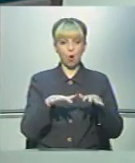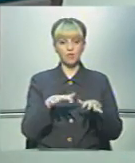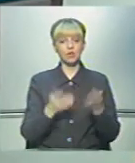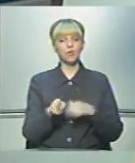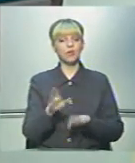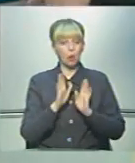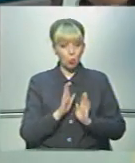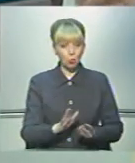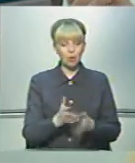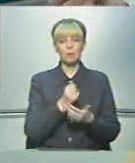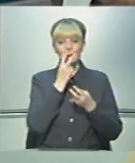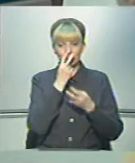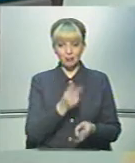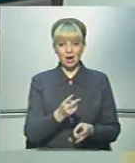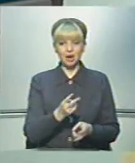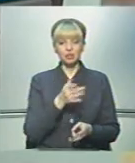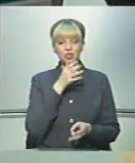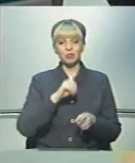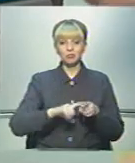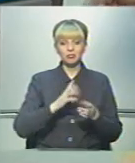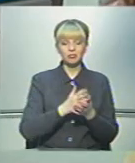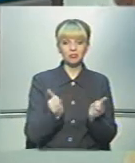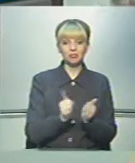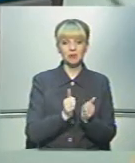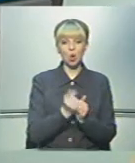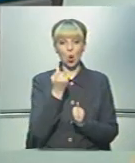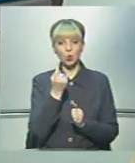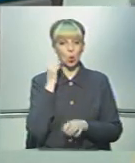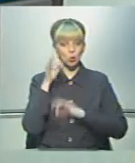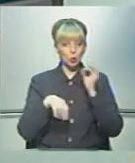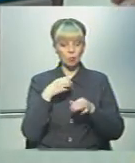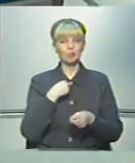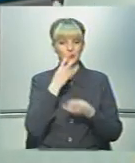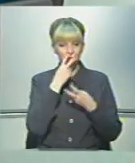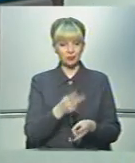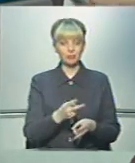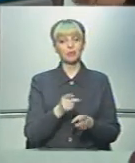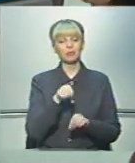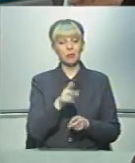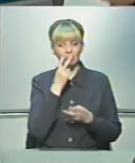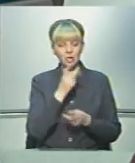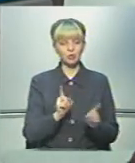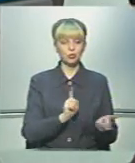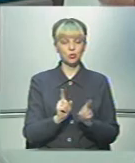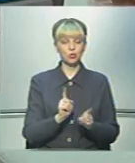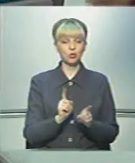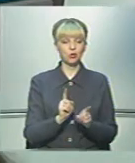якщо вона буде. І ми бачимо, що час добігання є біля однієї доби. І ми бачимо, що